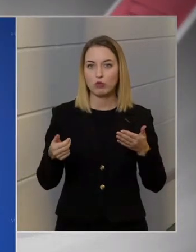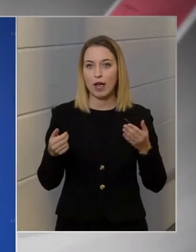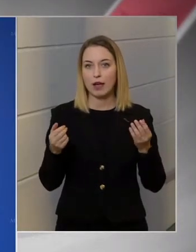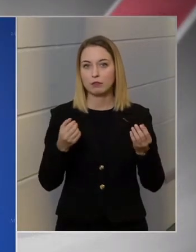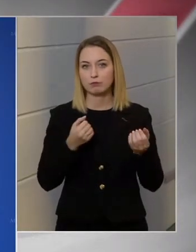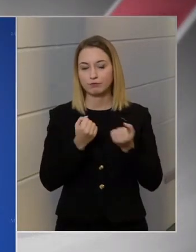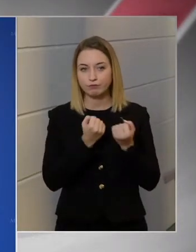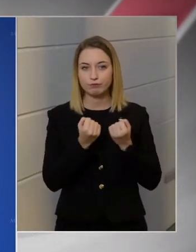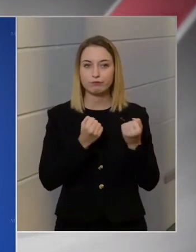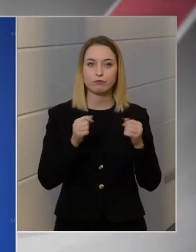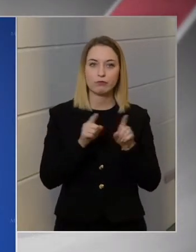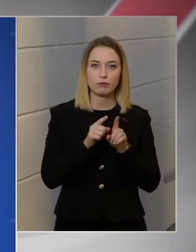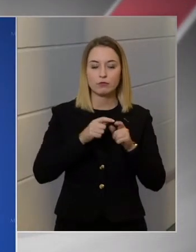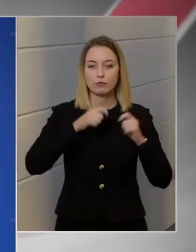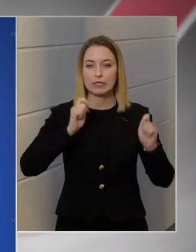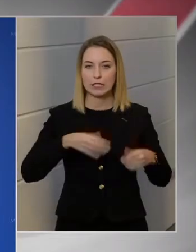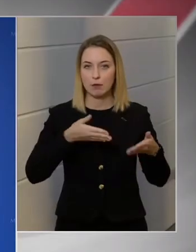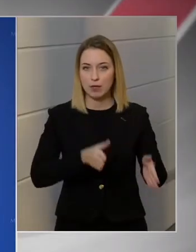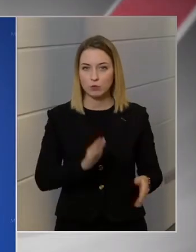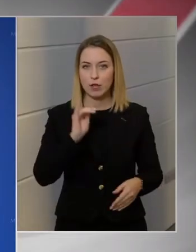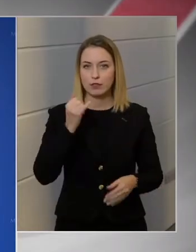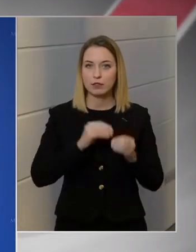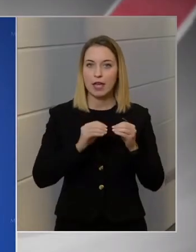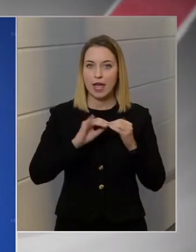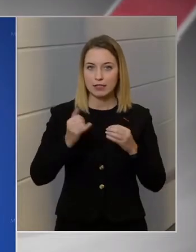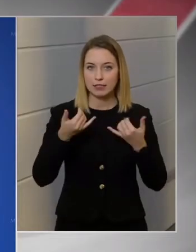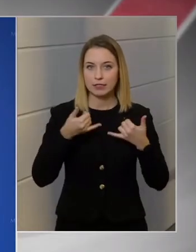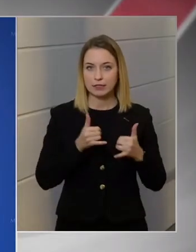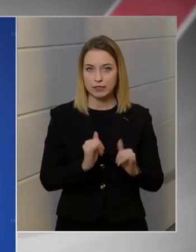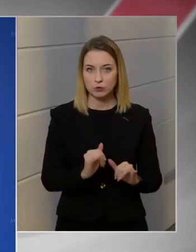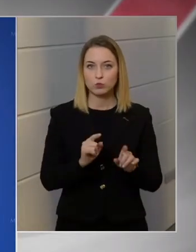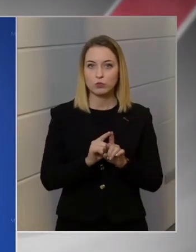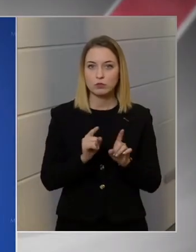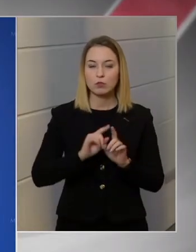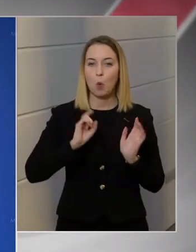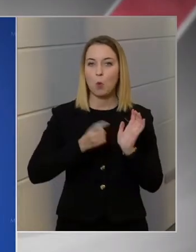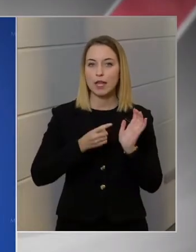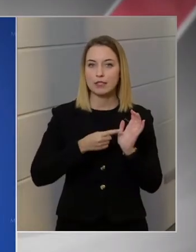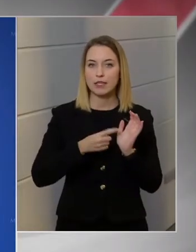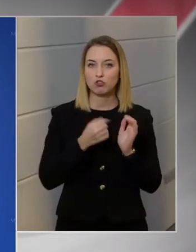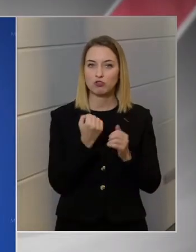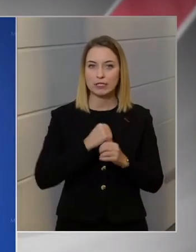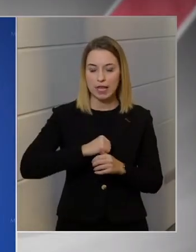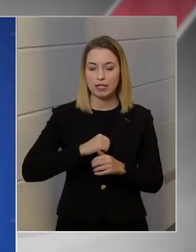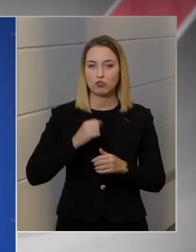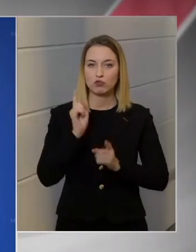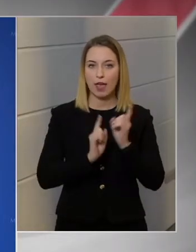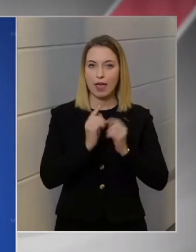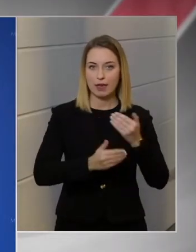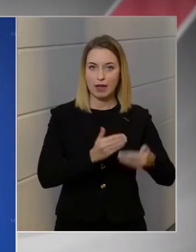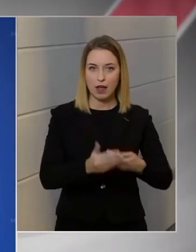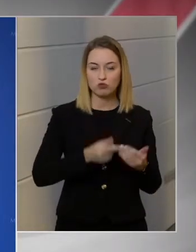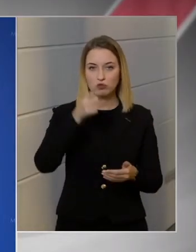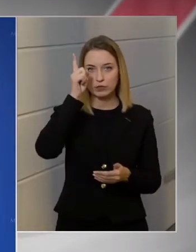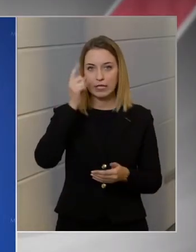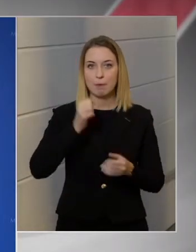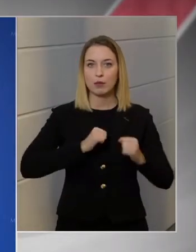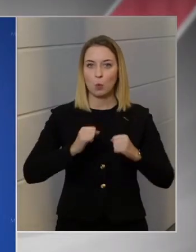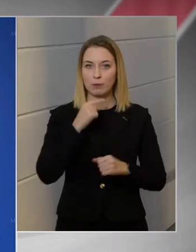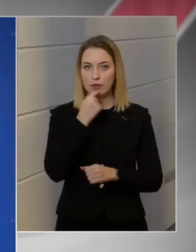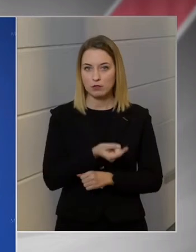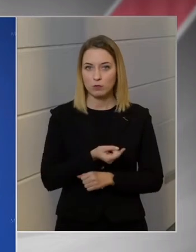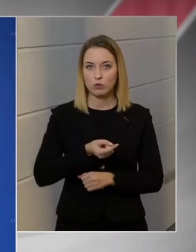vitatott ítélete megszületett. Ezért indult is egy kötelettségszegési eljárás Németország ellen, ahol a német kormány azt mondja, hogy